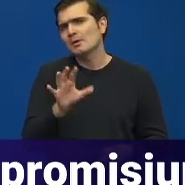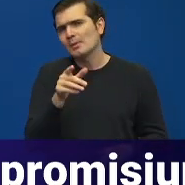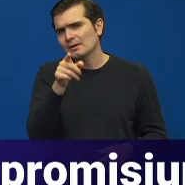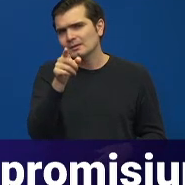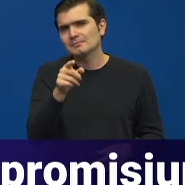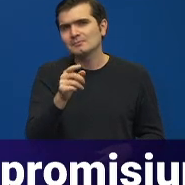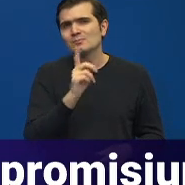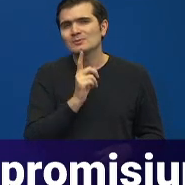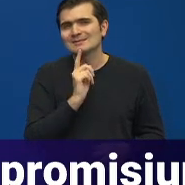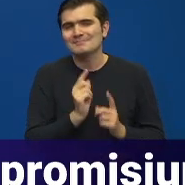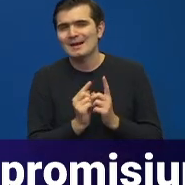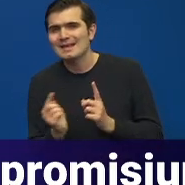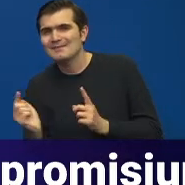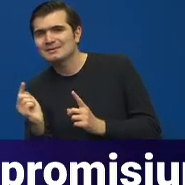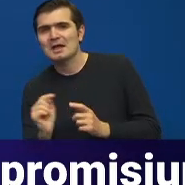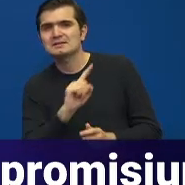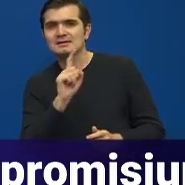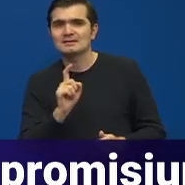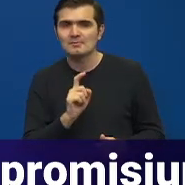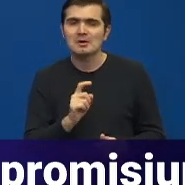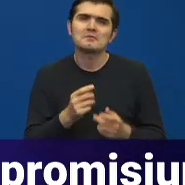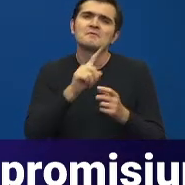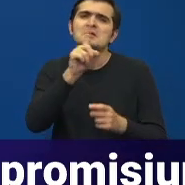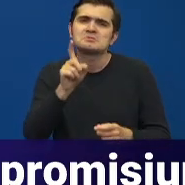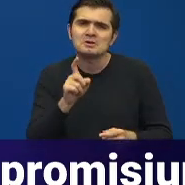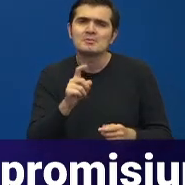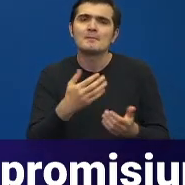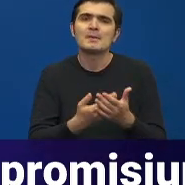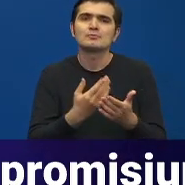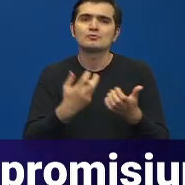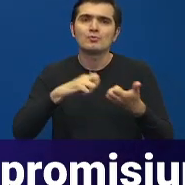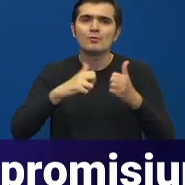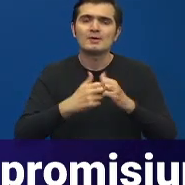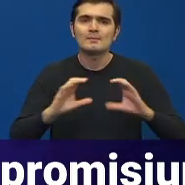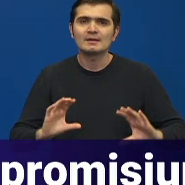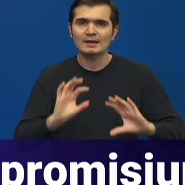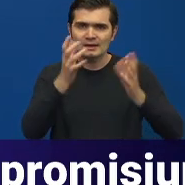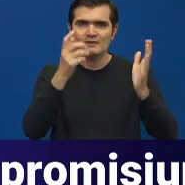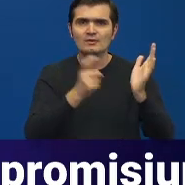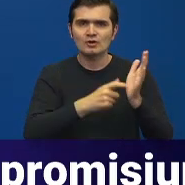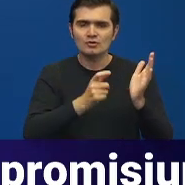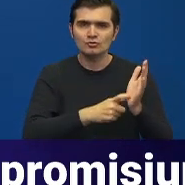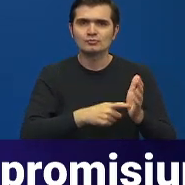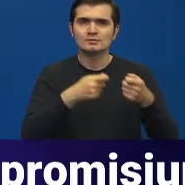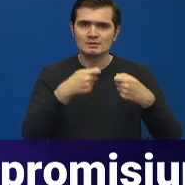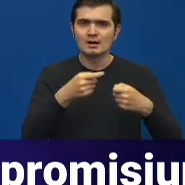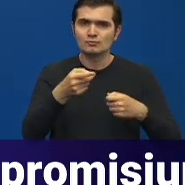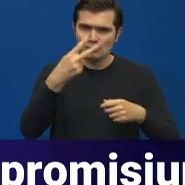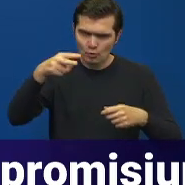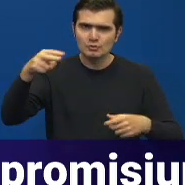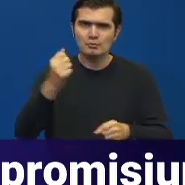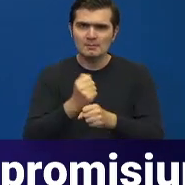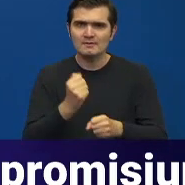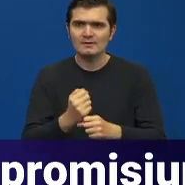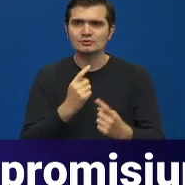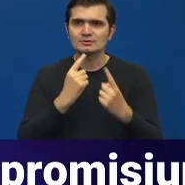subiectul sau întrebarea? Se mai negocează pe grepa generală, adică pe revendicările făcute de către sindicate la